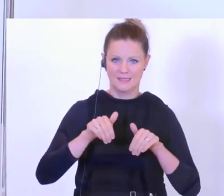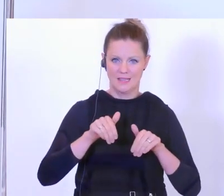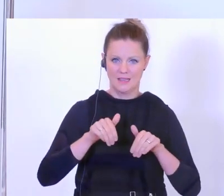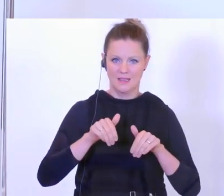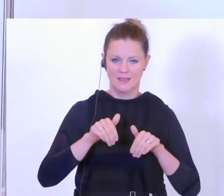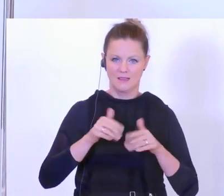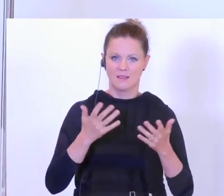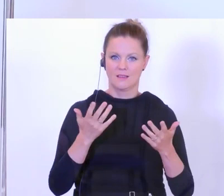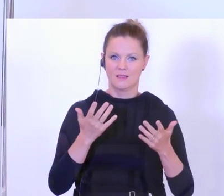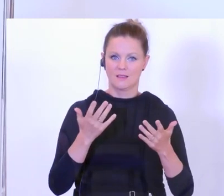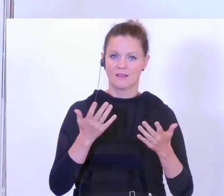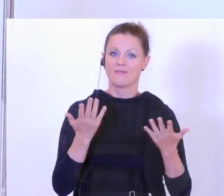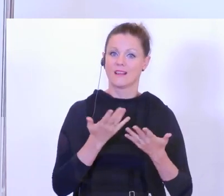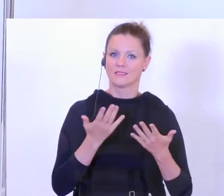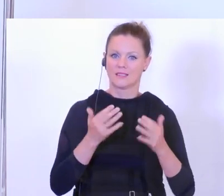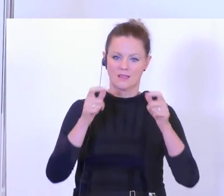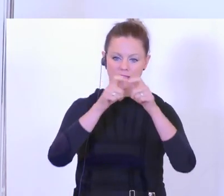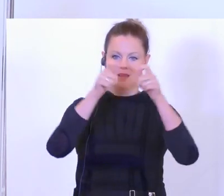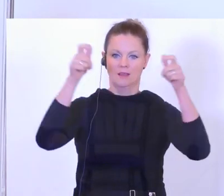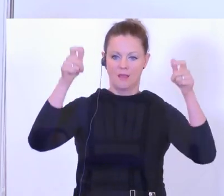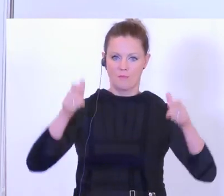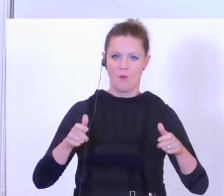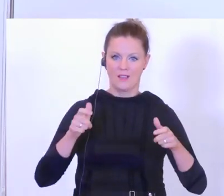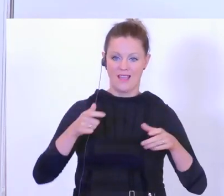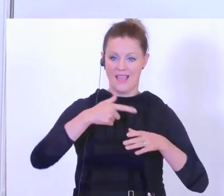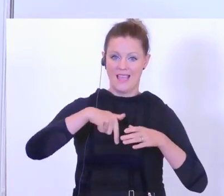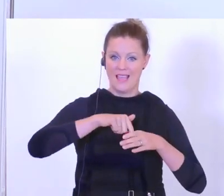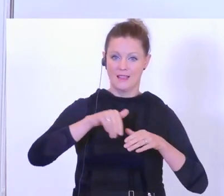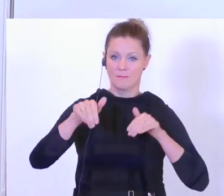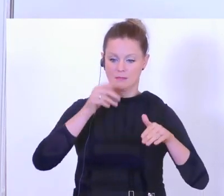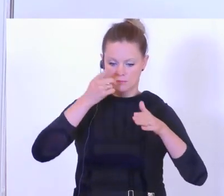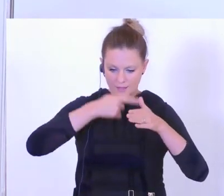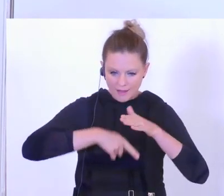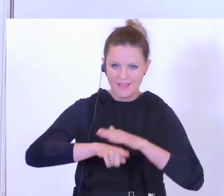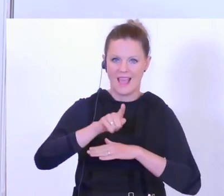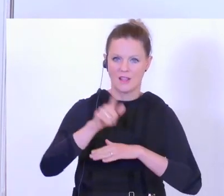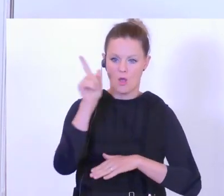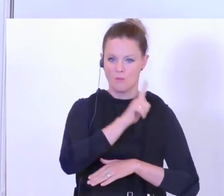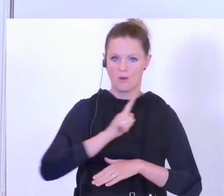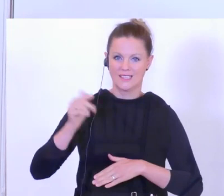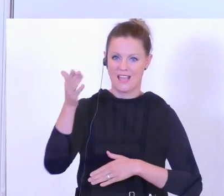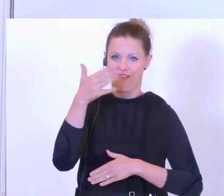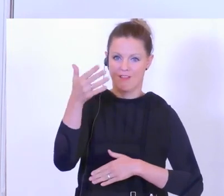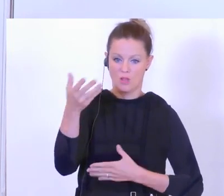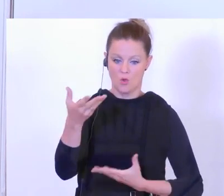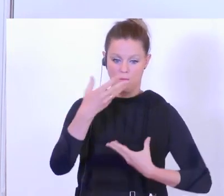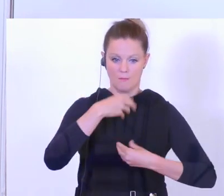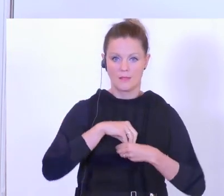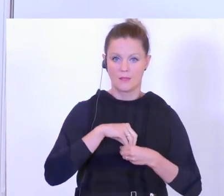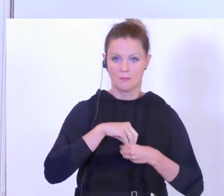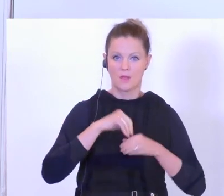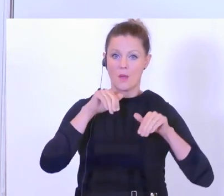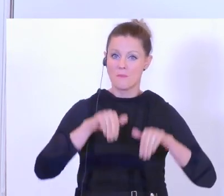das Gebäude des Innenministeriums betritt, die Polizeifahne sozusagen übernimmt, dass er seine Aufgabe wahrzunehmen hat,